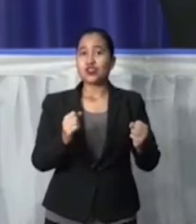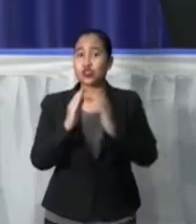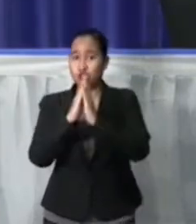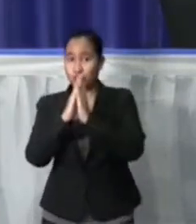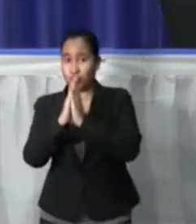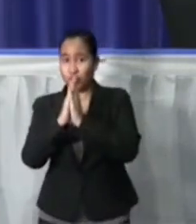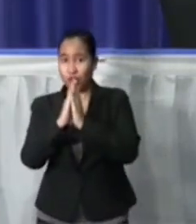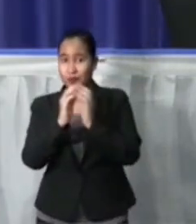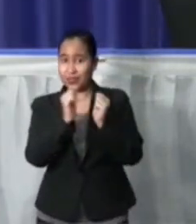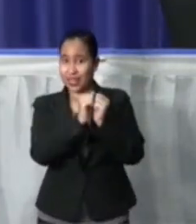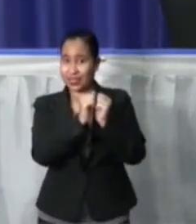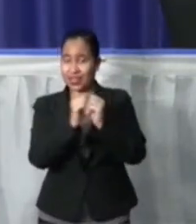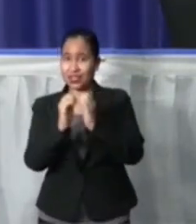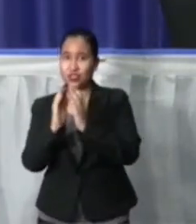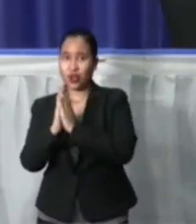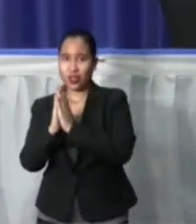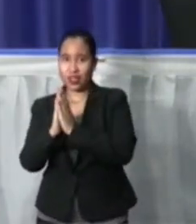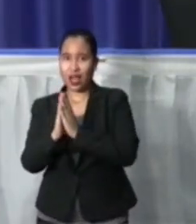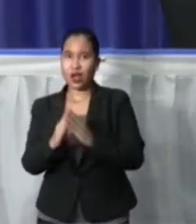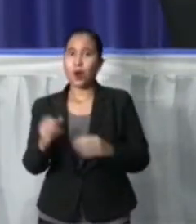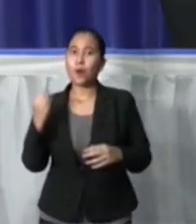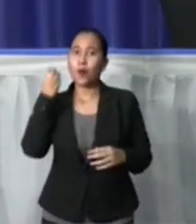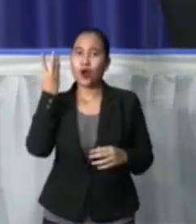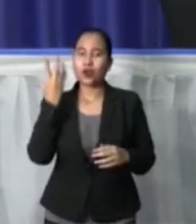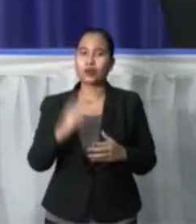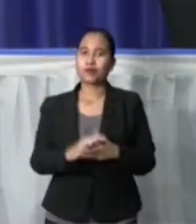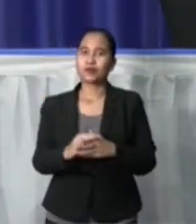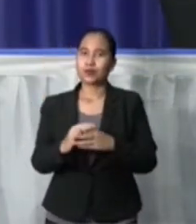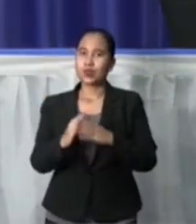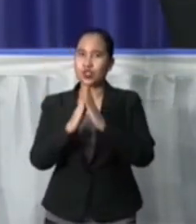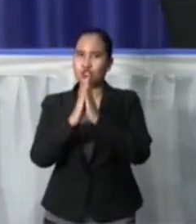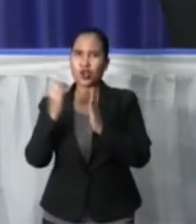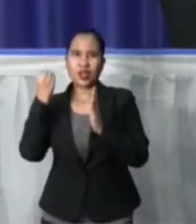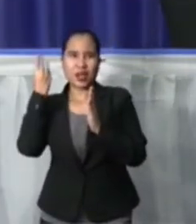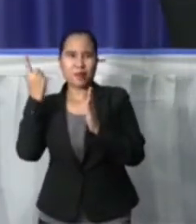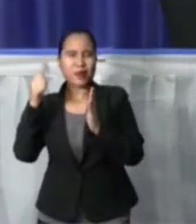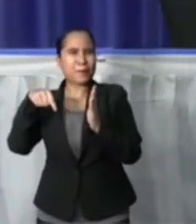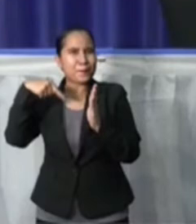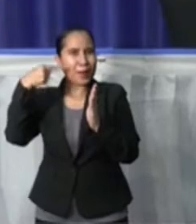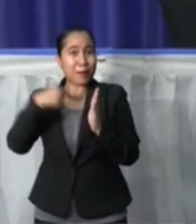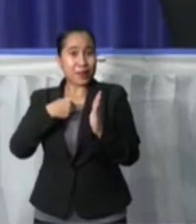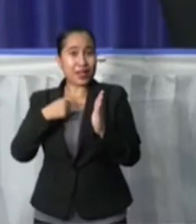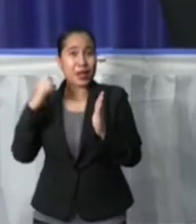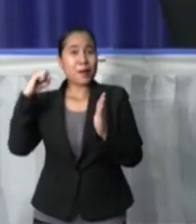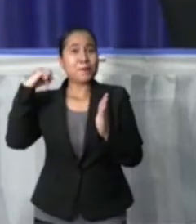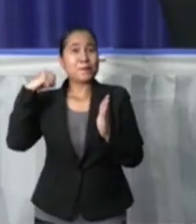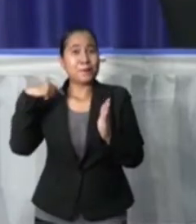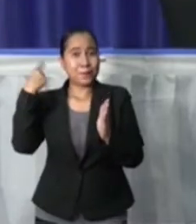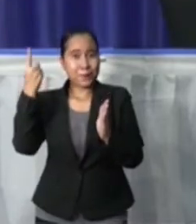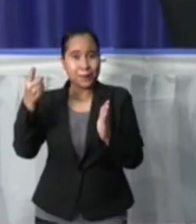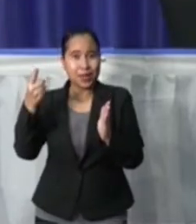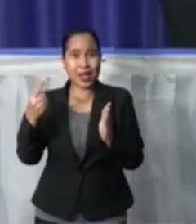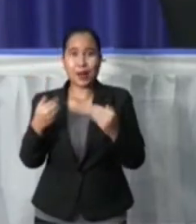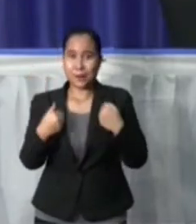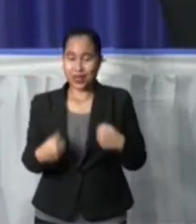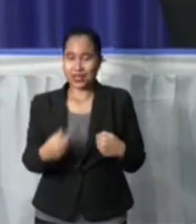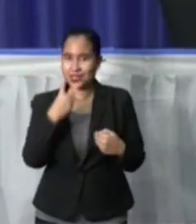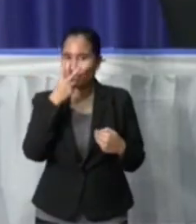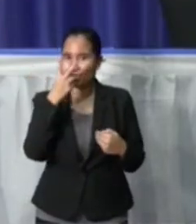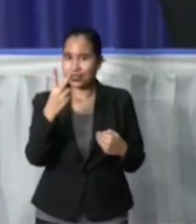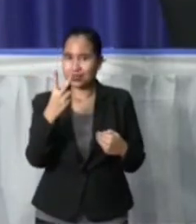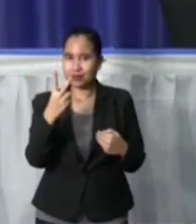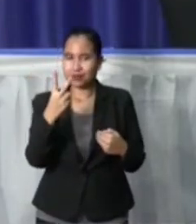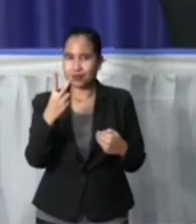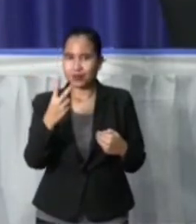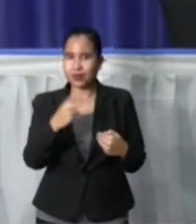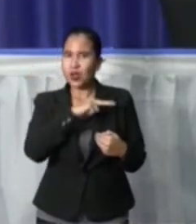was rustiger dan zondagmorgen. Zondag heb je dus relatief meer mensen gezien. Maar het waren mensen, want we hebben ook